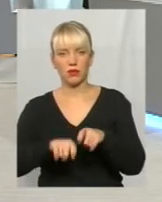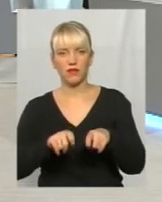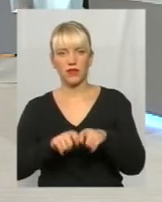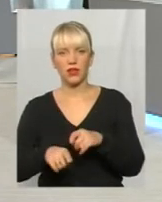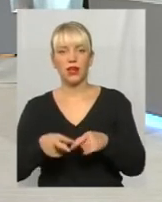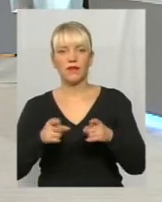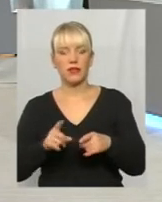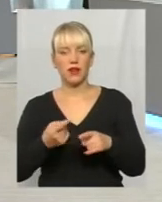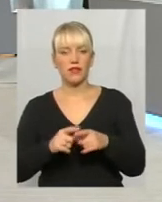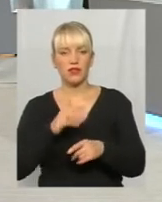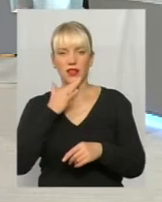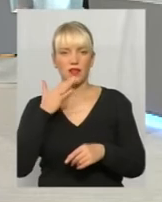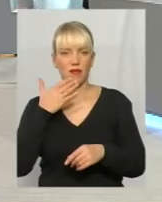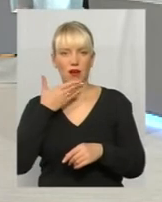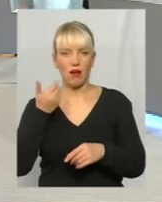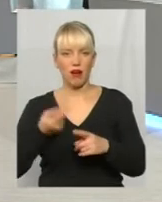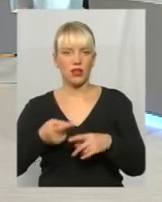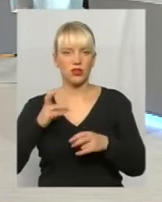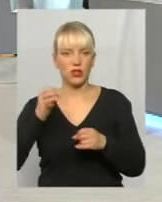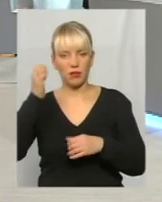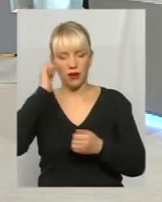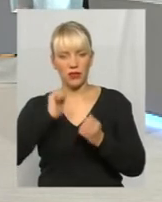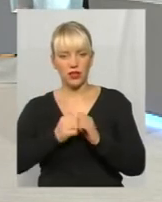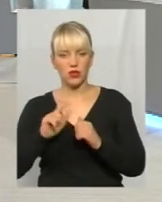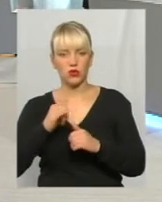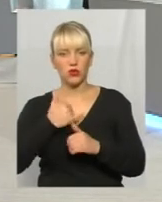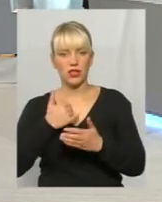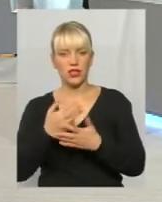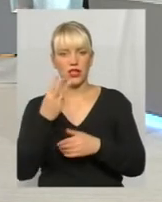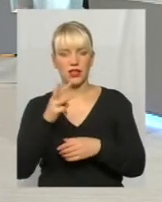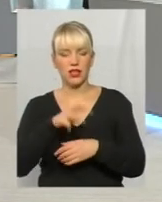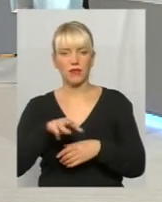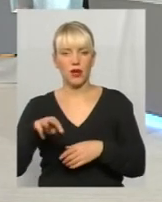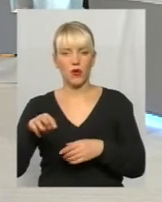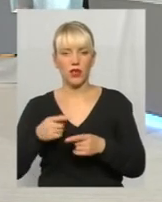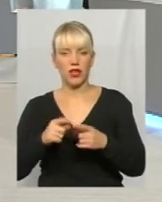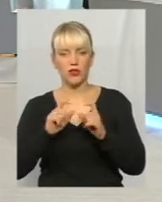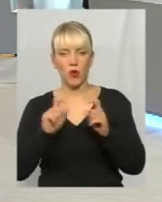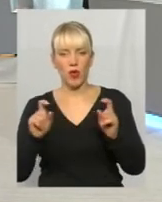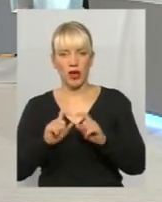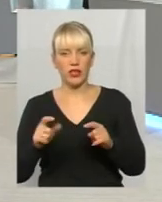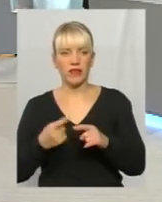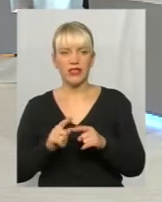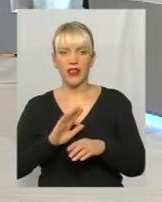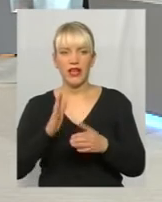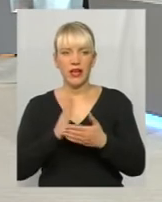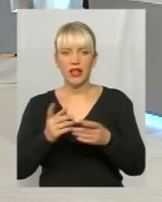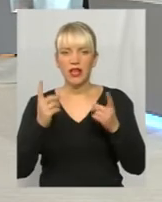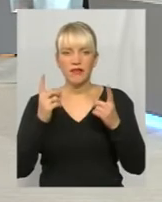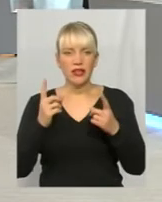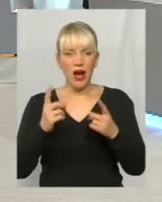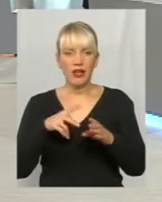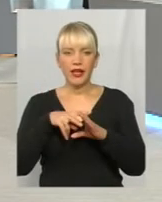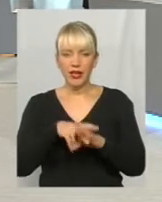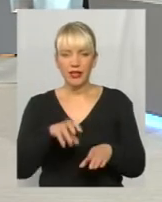Насправді це не дуже багато, ну пам'ятаючи, що у нас біля трьох мільйонів суб'єктів, тобто це не є надзвичайний тиск.